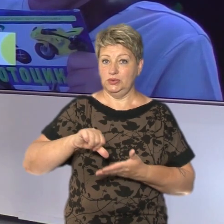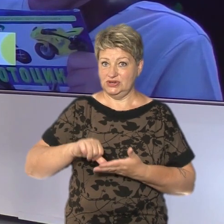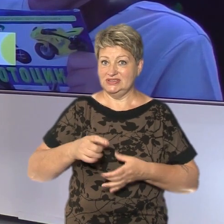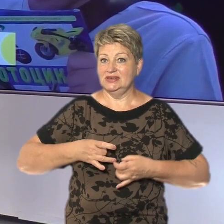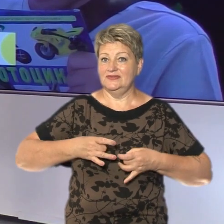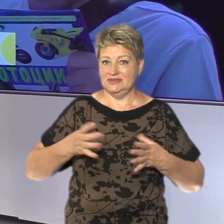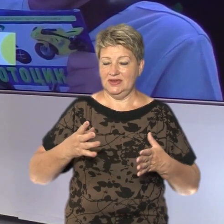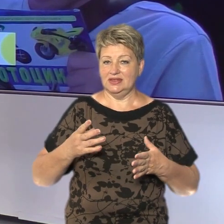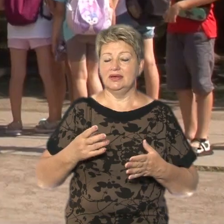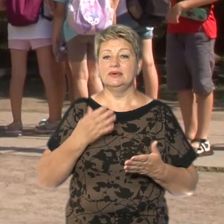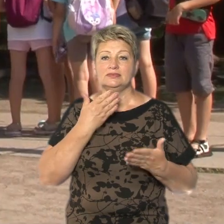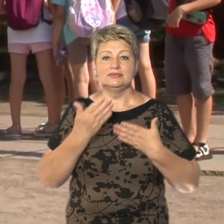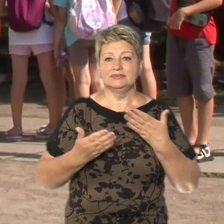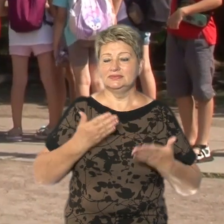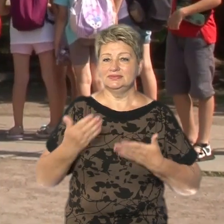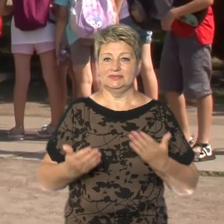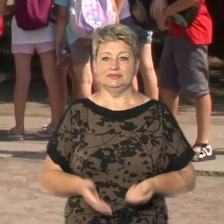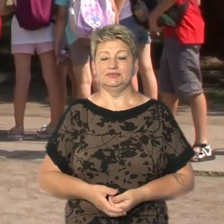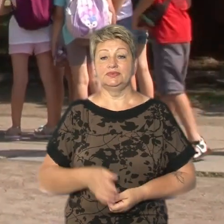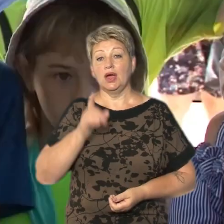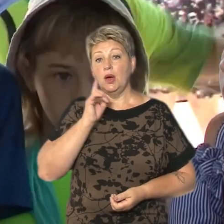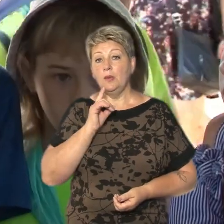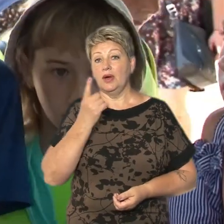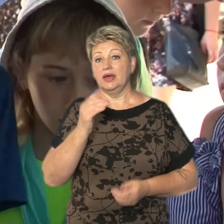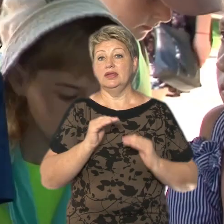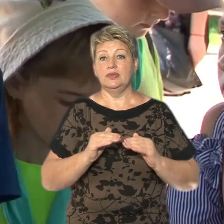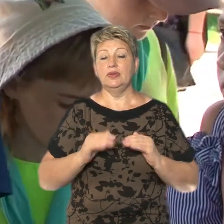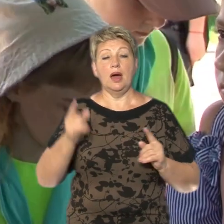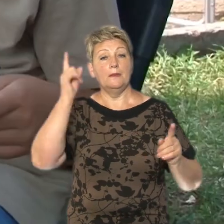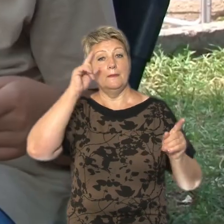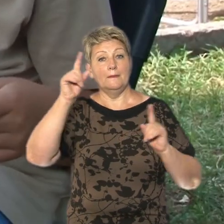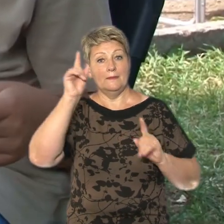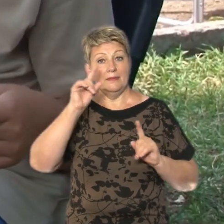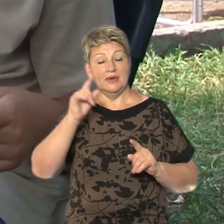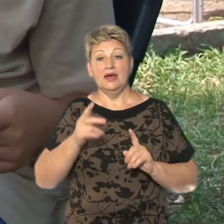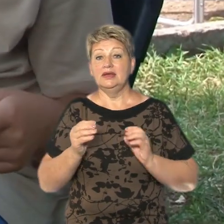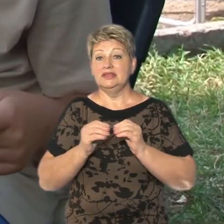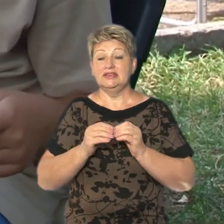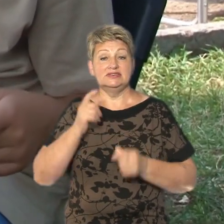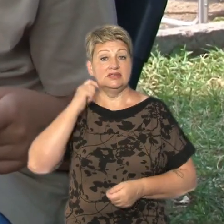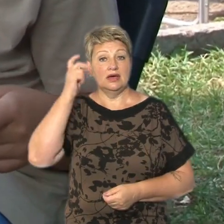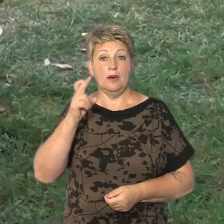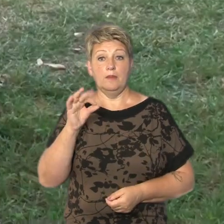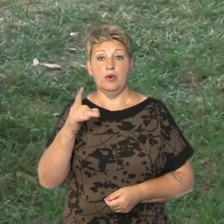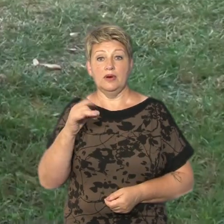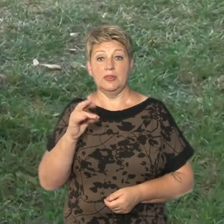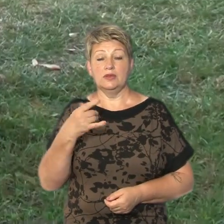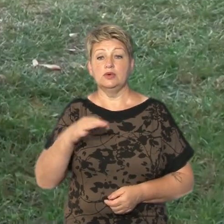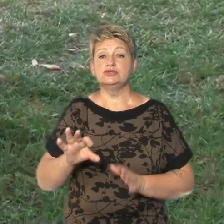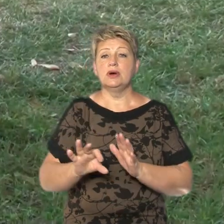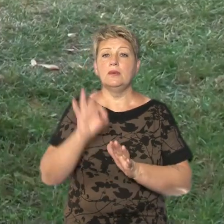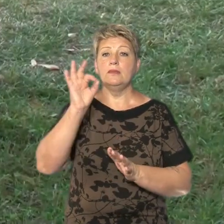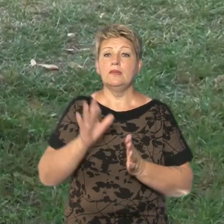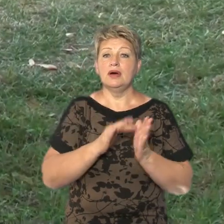сюжеті Тетяни Зозулі. Поки одні діти розгадують вікторини, 10-річний Богдан вже обрав із стенду книгу для